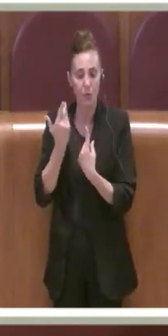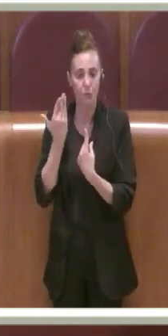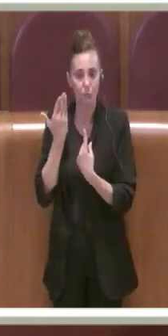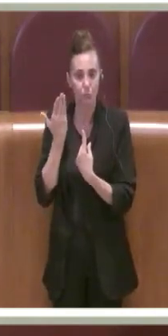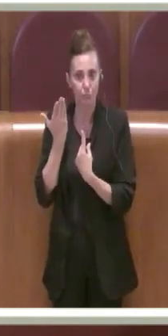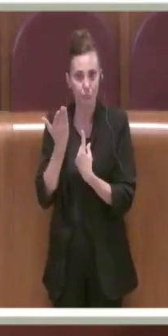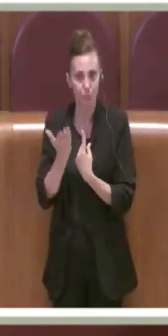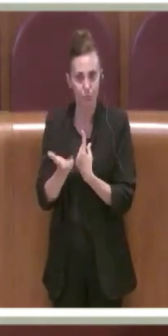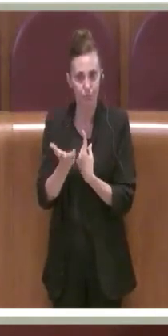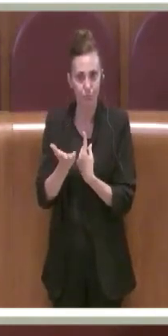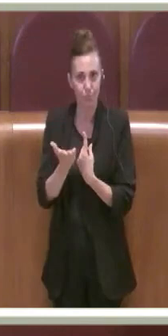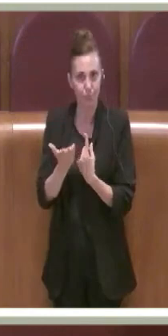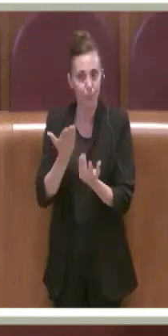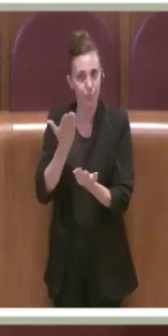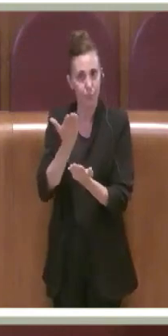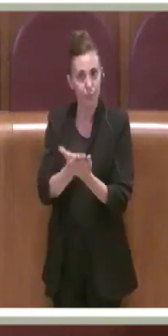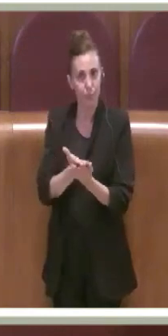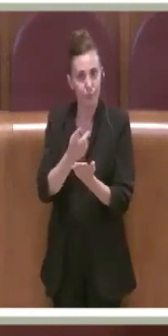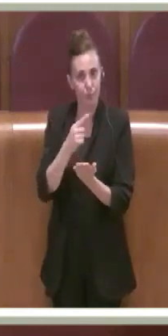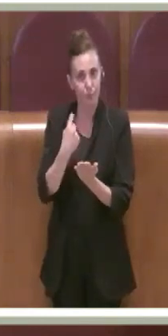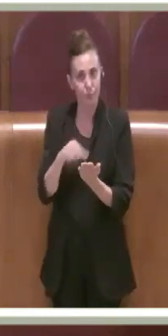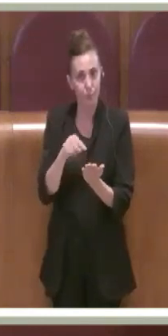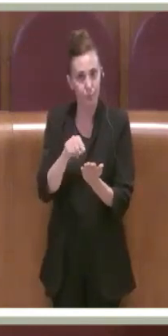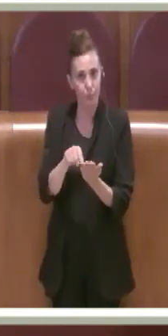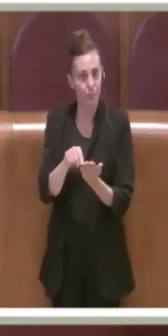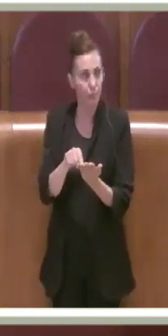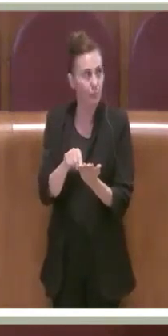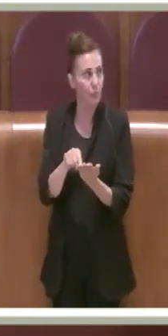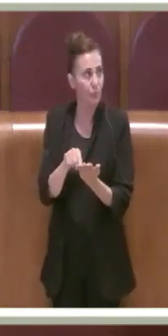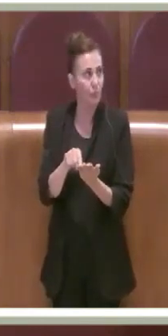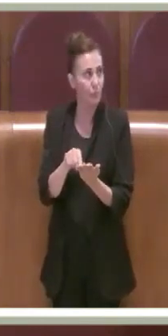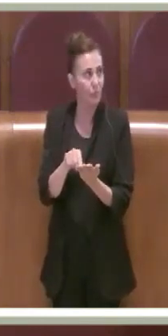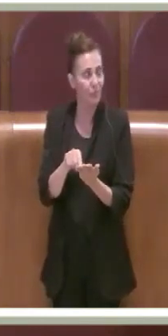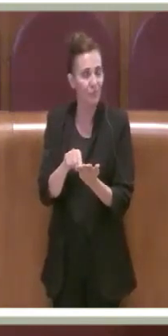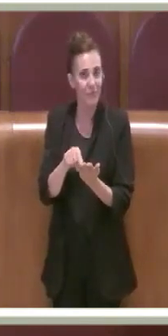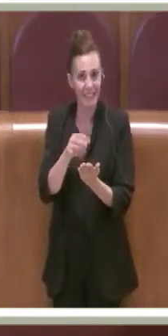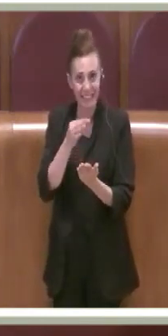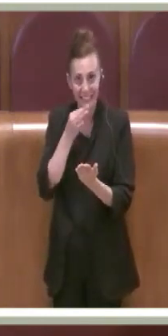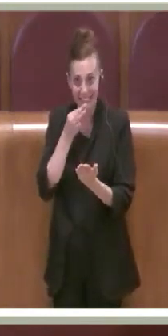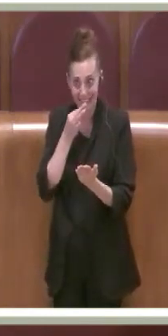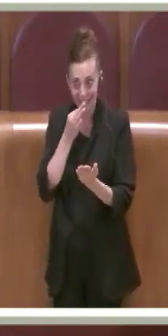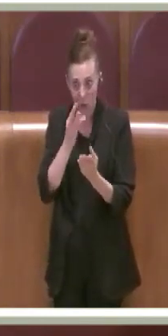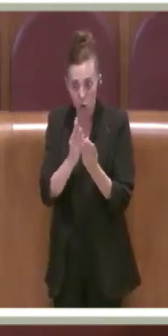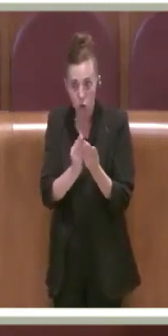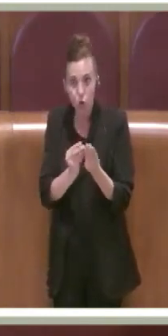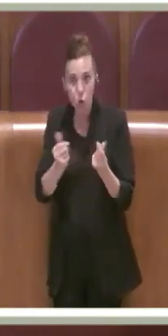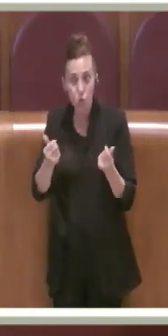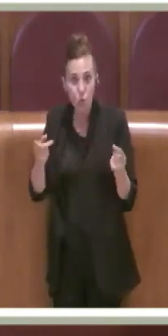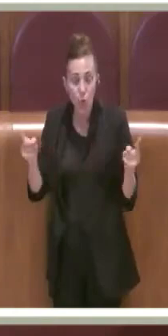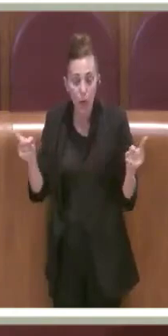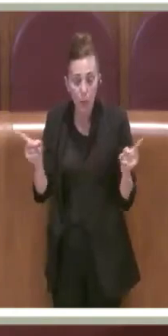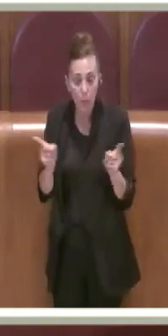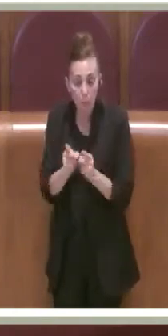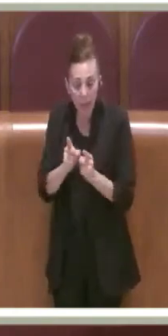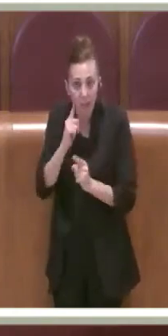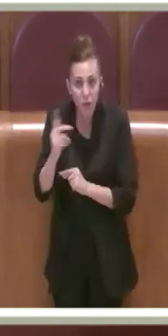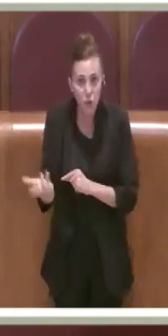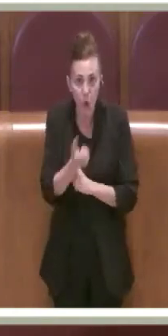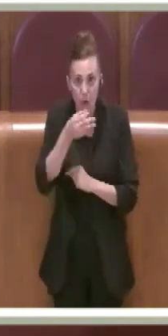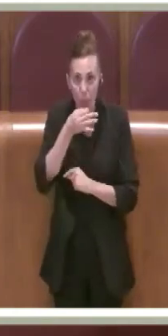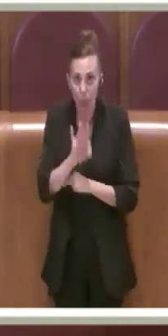è con una facile soluzione in tempi brevi, perché